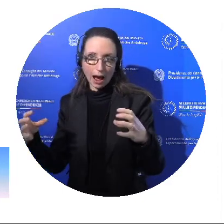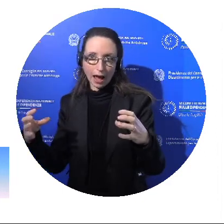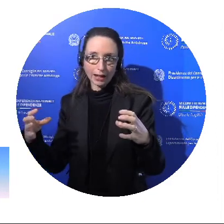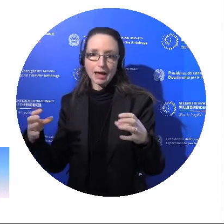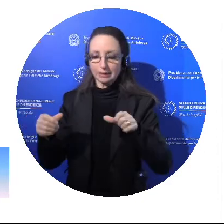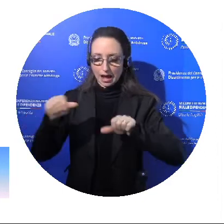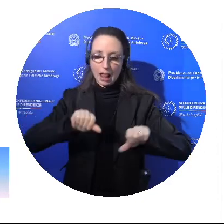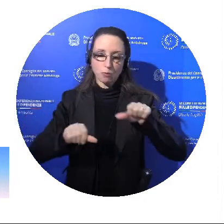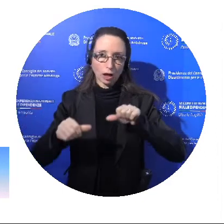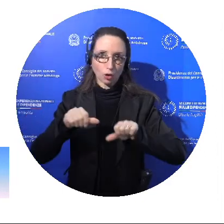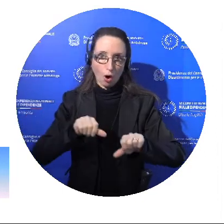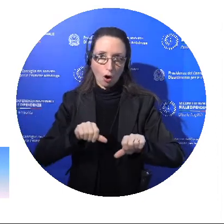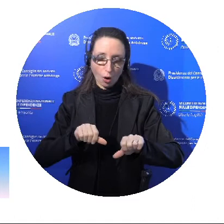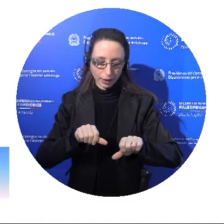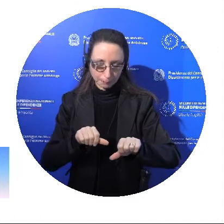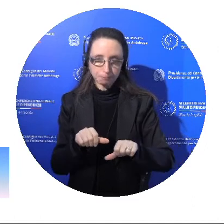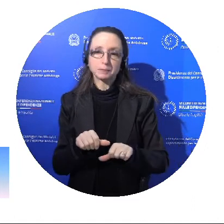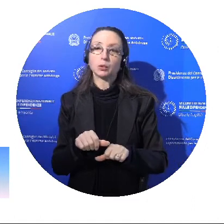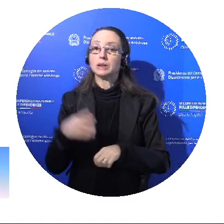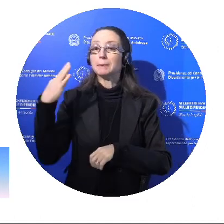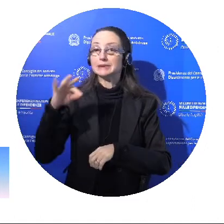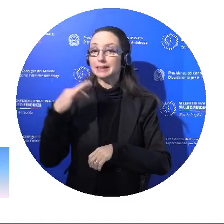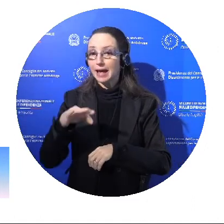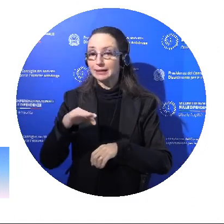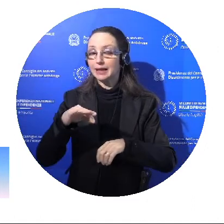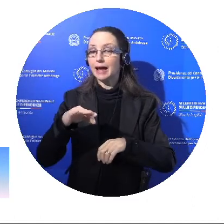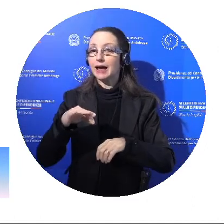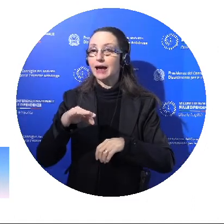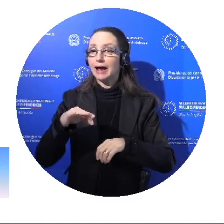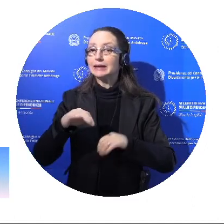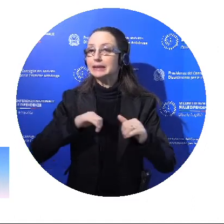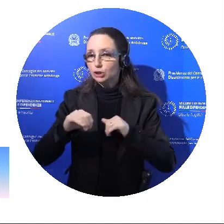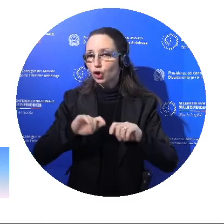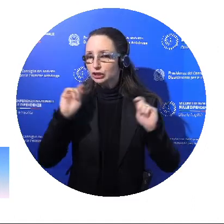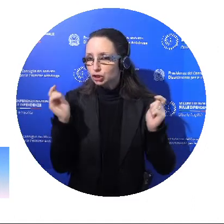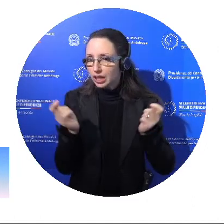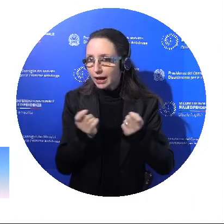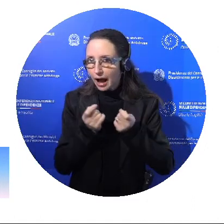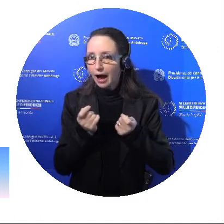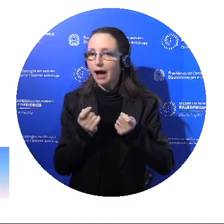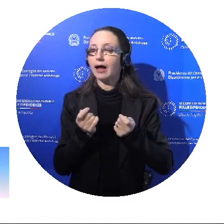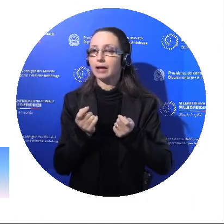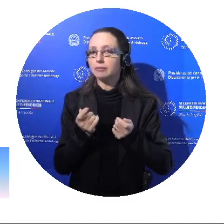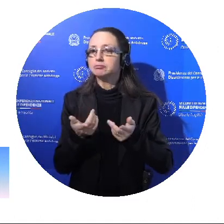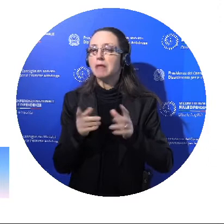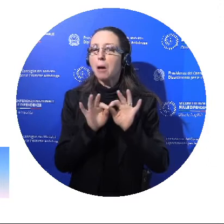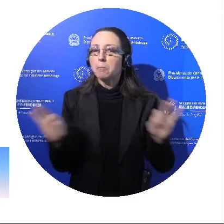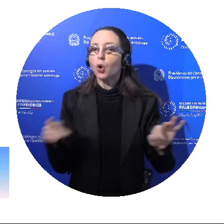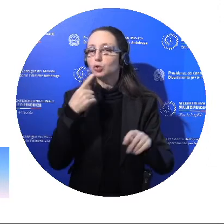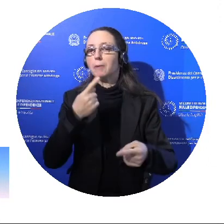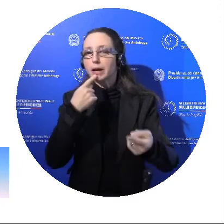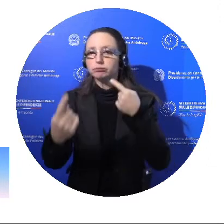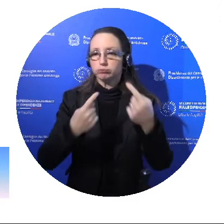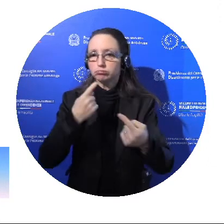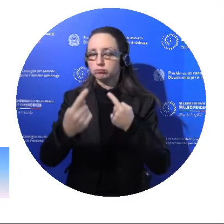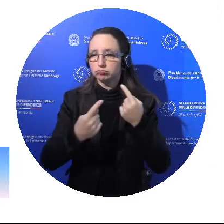laboratori. Quindi il Presidente, il Direttore generale dell'Agenzia, è assolutamente a disposizione per una qualunque protocollazione, in questo senso per agevolare